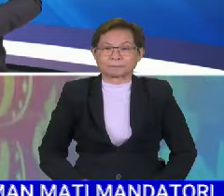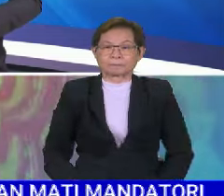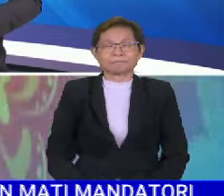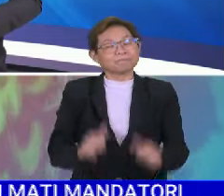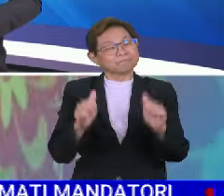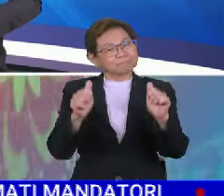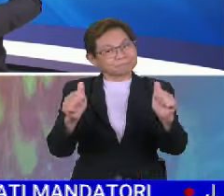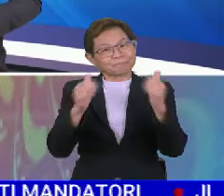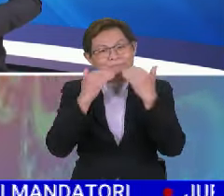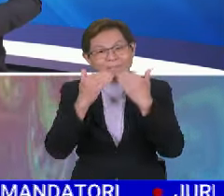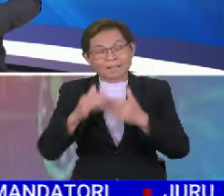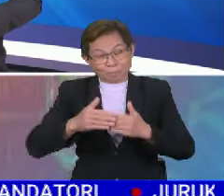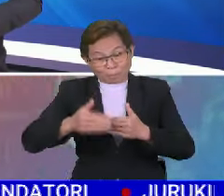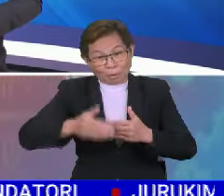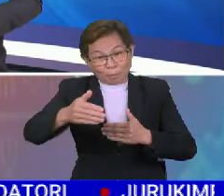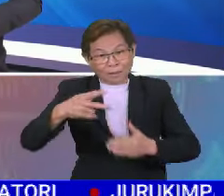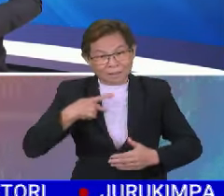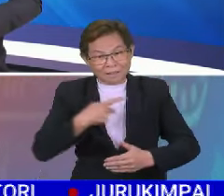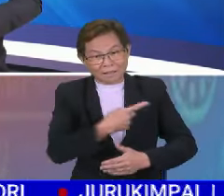Baik, terima kasih. Seterusnya, kita ke... penyakit, kasih. menggunakan menghidup